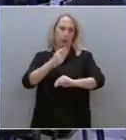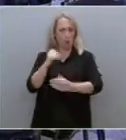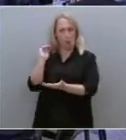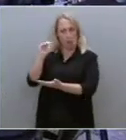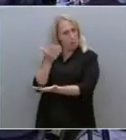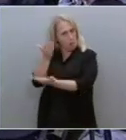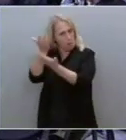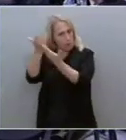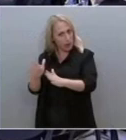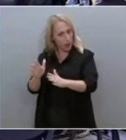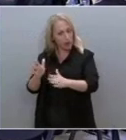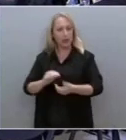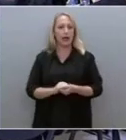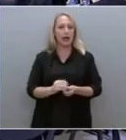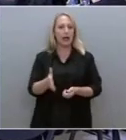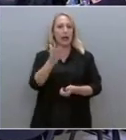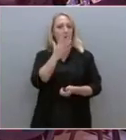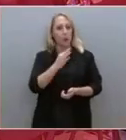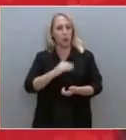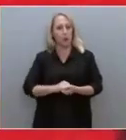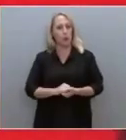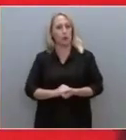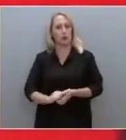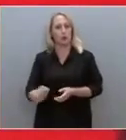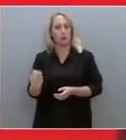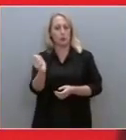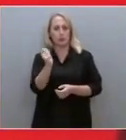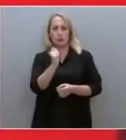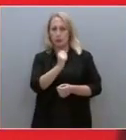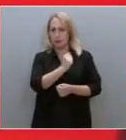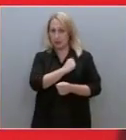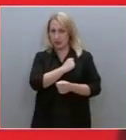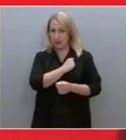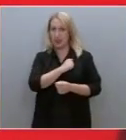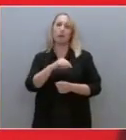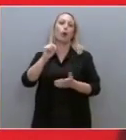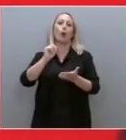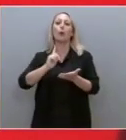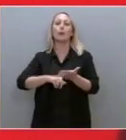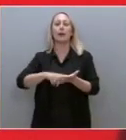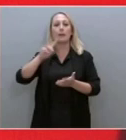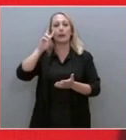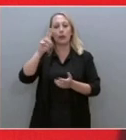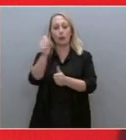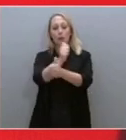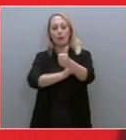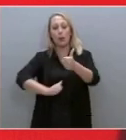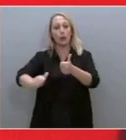Διότι θεωρώ ότι προέχει η μεγάλη εικόνα που είναι η πορεία της χώρας συνολικά.